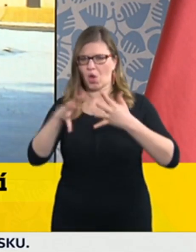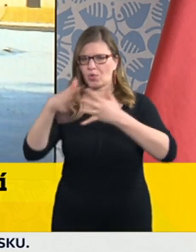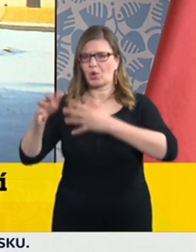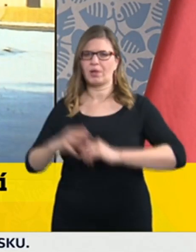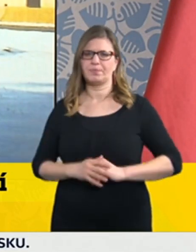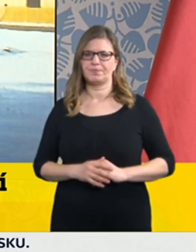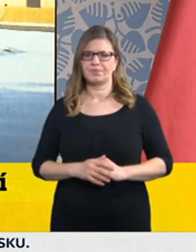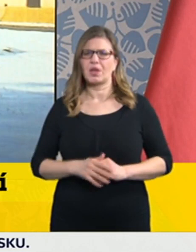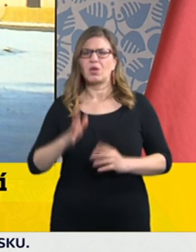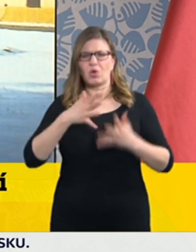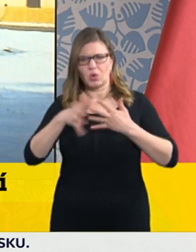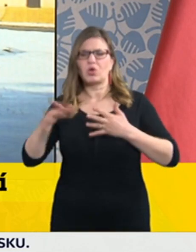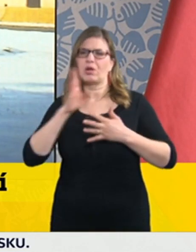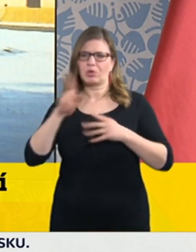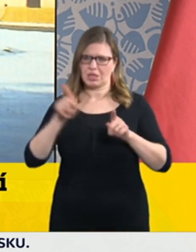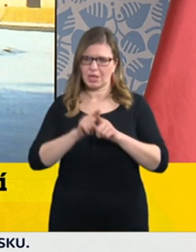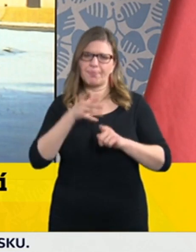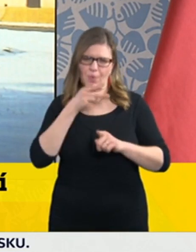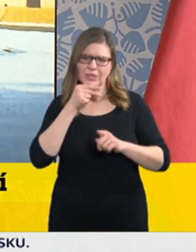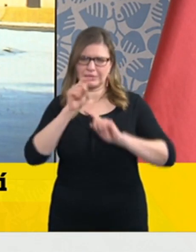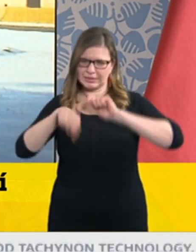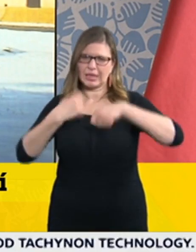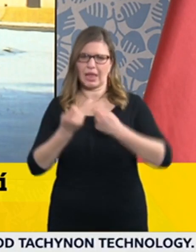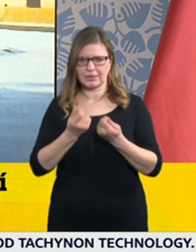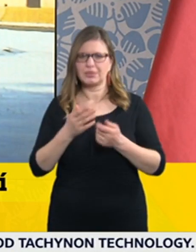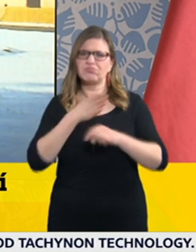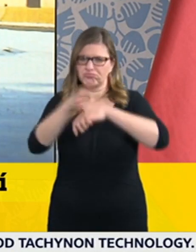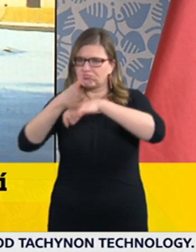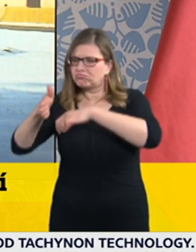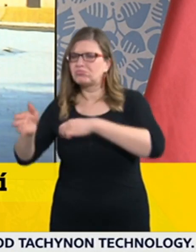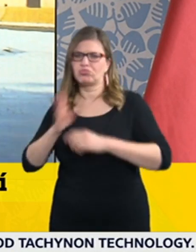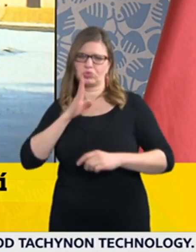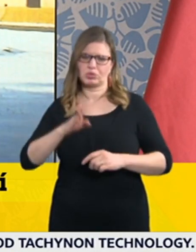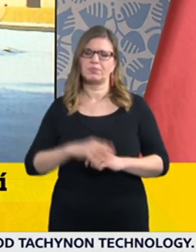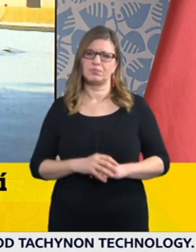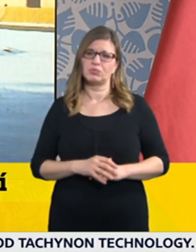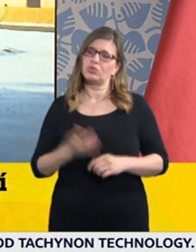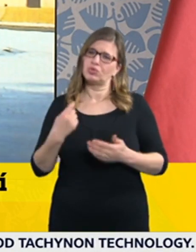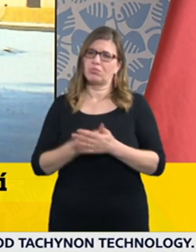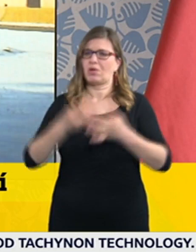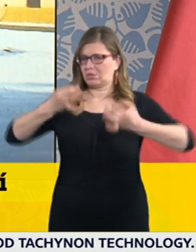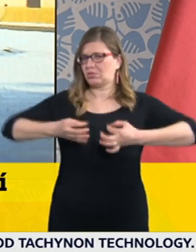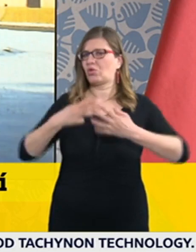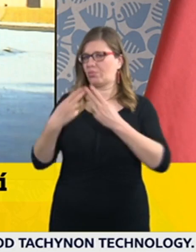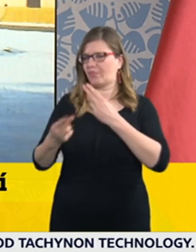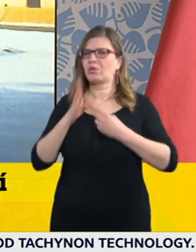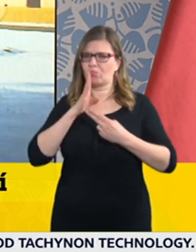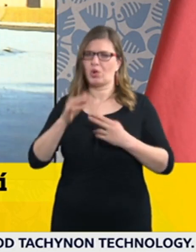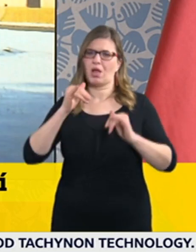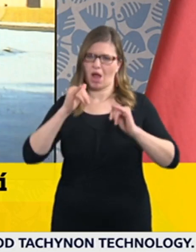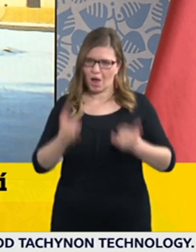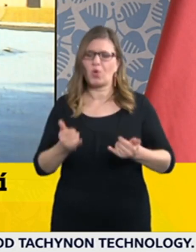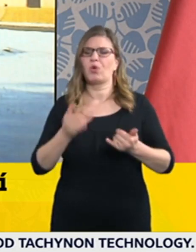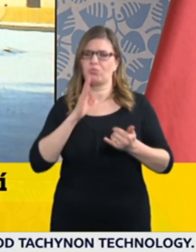bude vykonávat i policie, takže obecná odpověď je ano, budeme v těch kontrolách pokračovat. Přesný